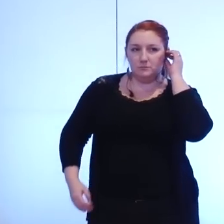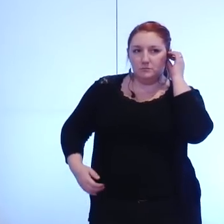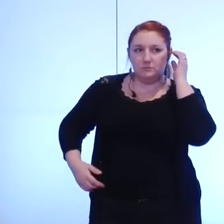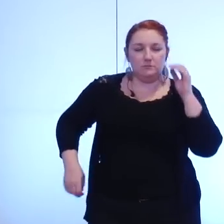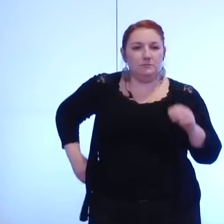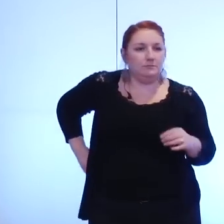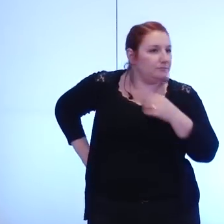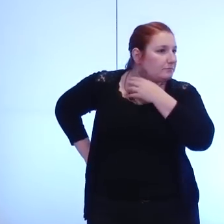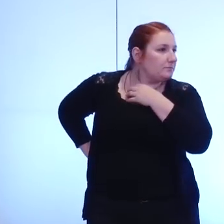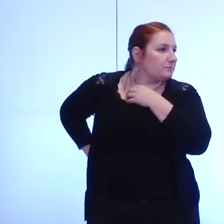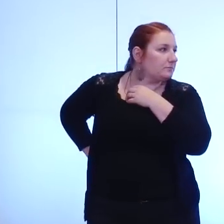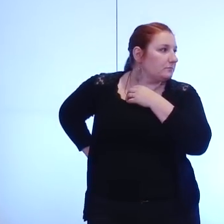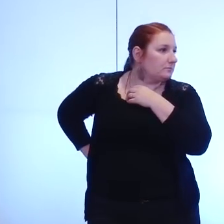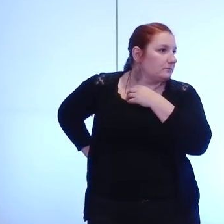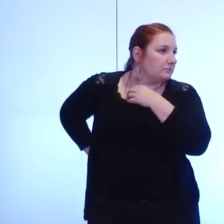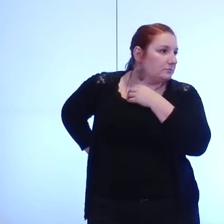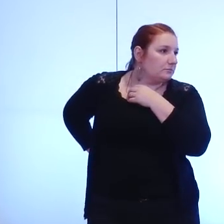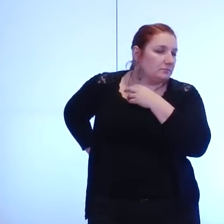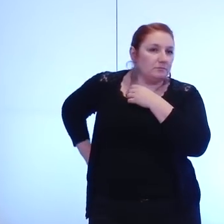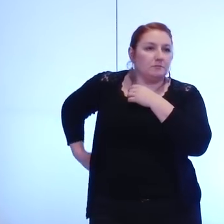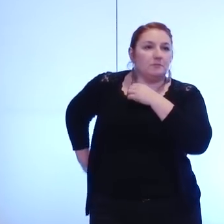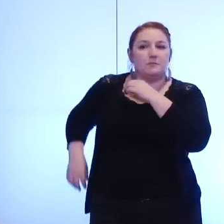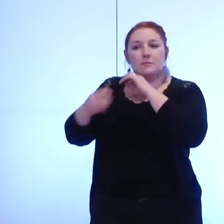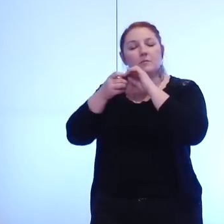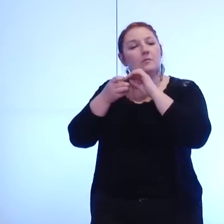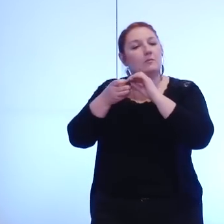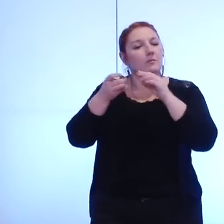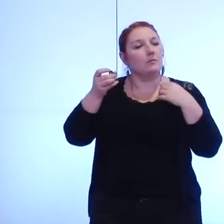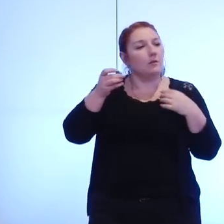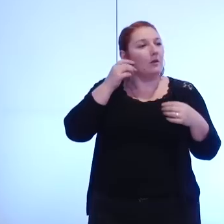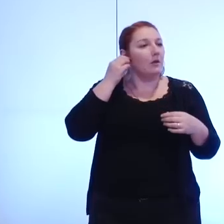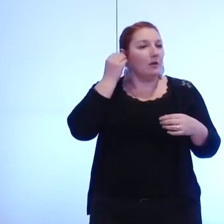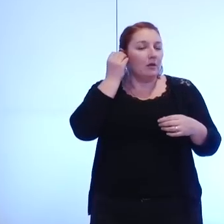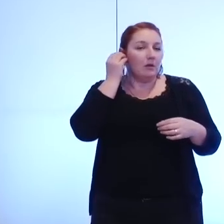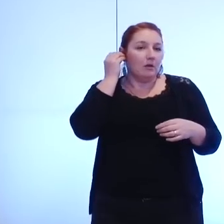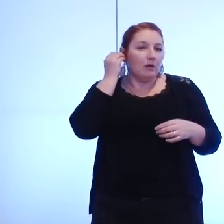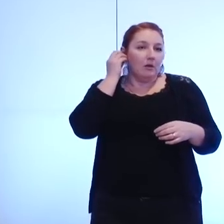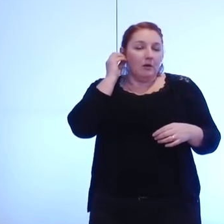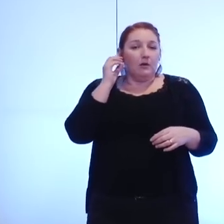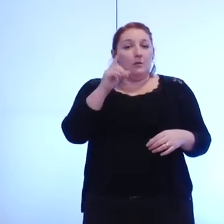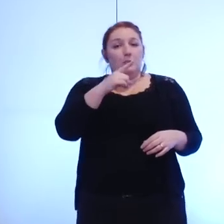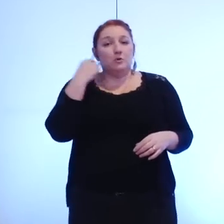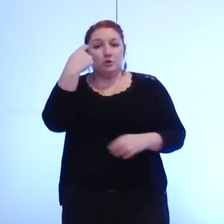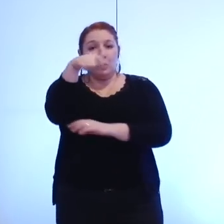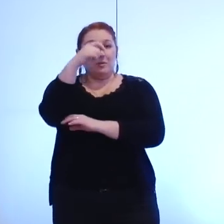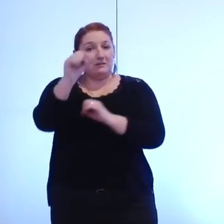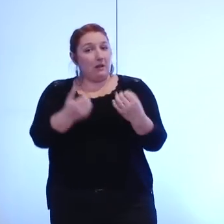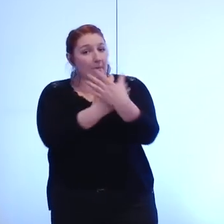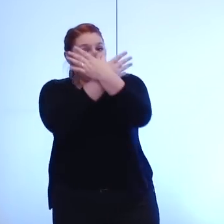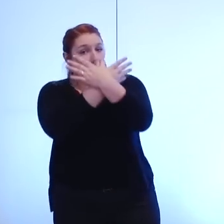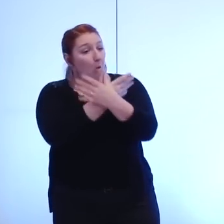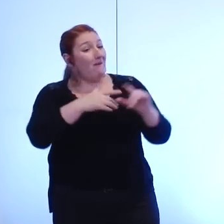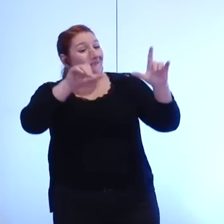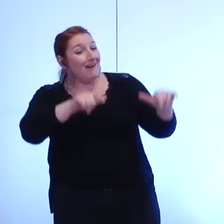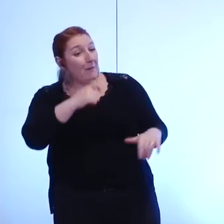monsieur le président de la métro en tout cas merci d'être parmi nous monsieur le maire bonjour à tous moi je voudrais